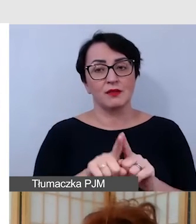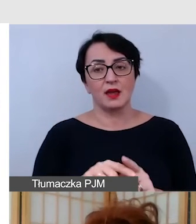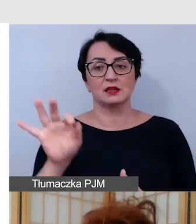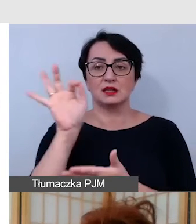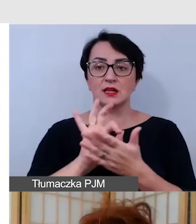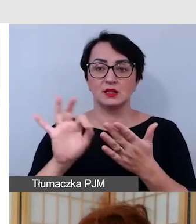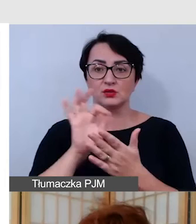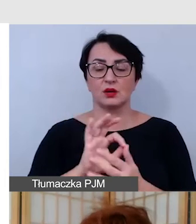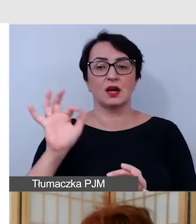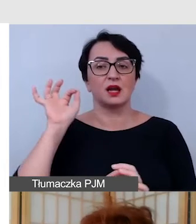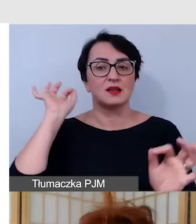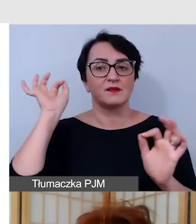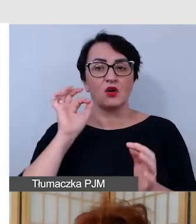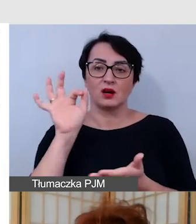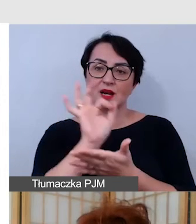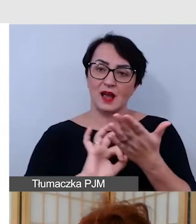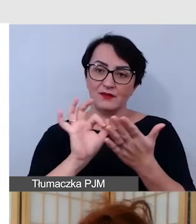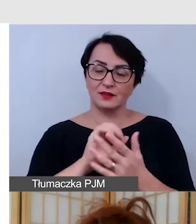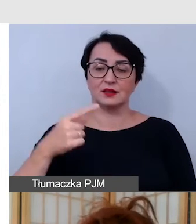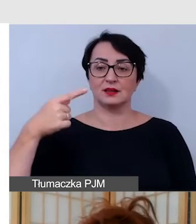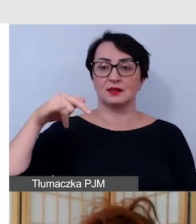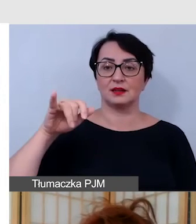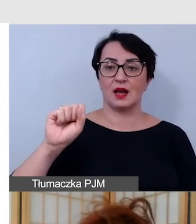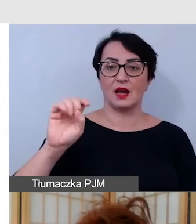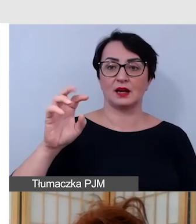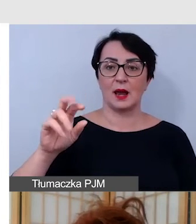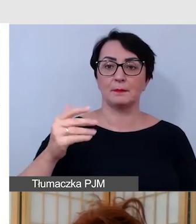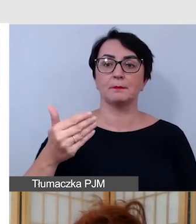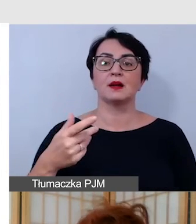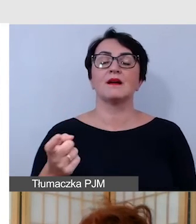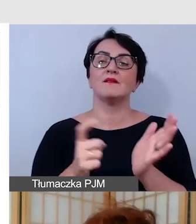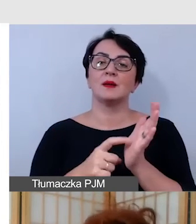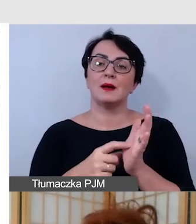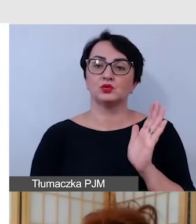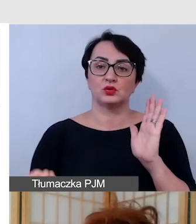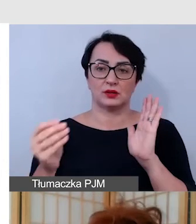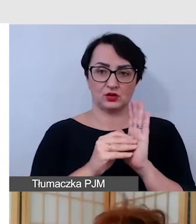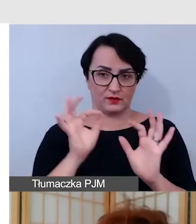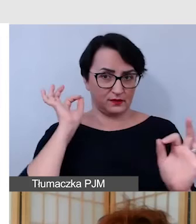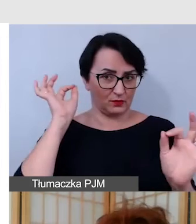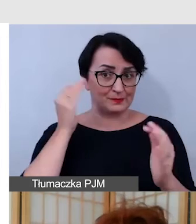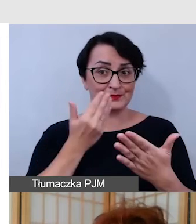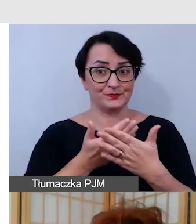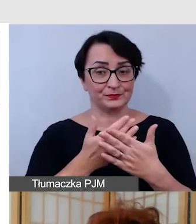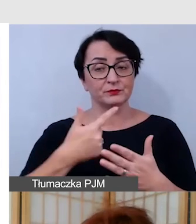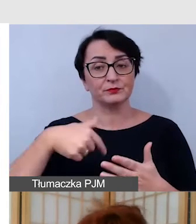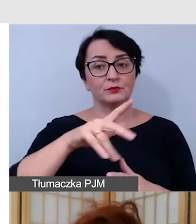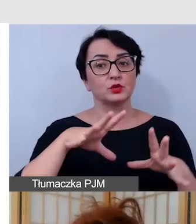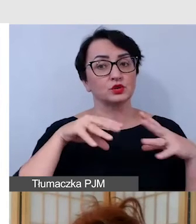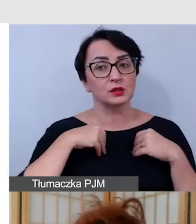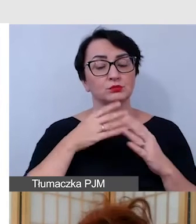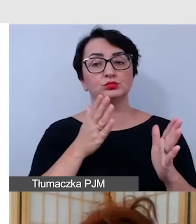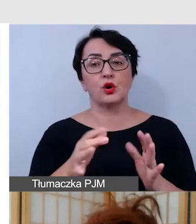infografiki, diagramy, które będą wymagały od nas dodatkowej informacji i dlatego możemy ją przygotować